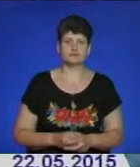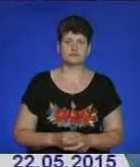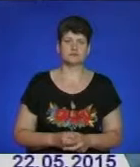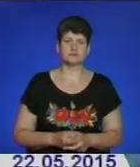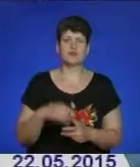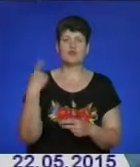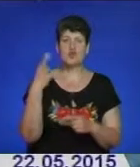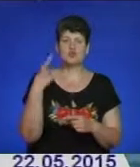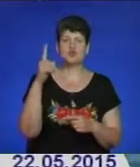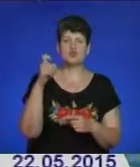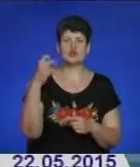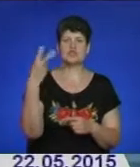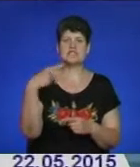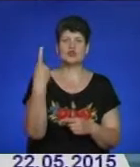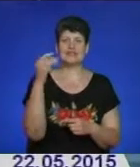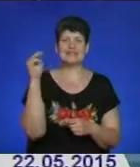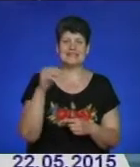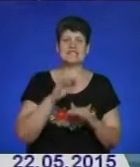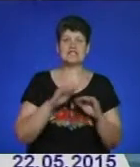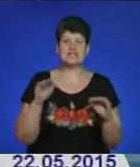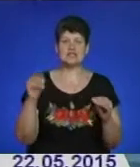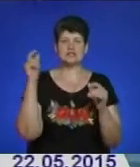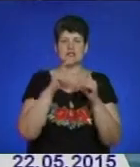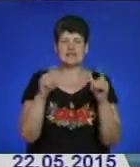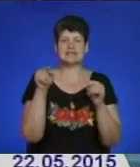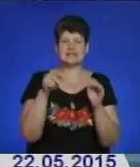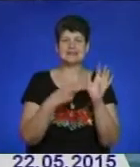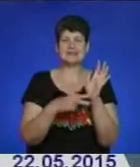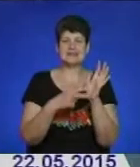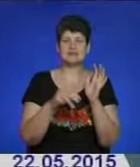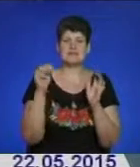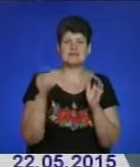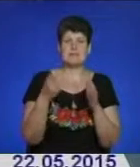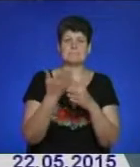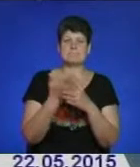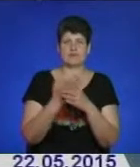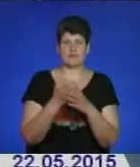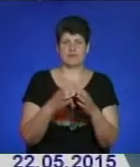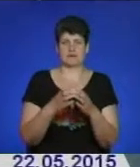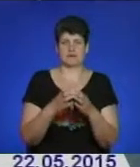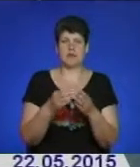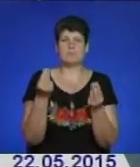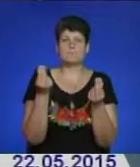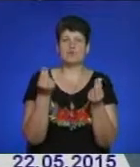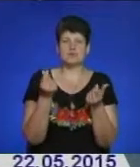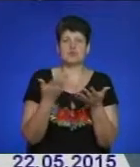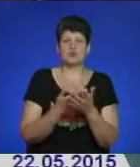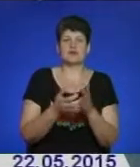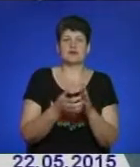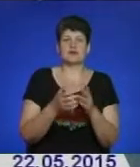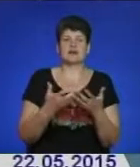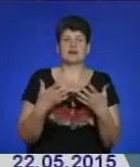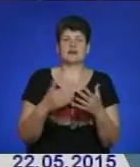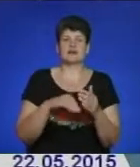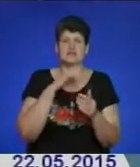В області 121 тисяча дітей шкільного віку, з них 70 тисяч – пільгові категорії. Бюджетних коштів вистачає, щоби оздоровити